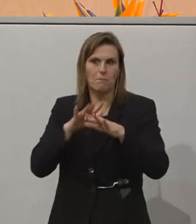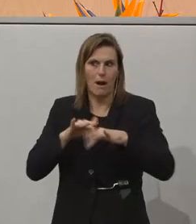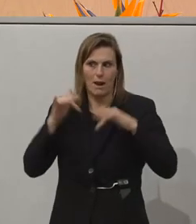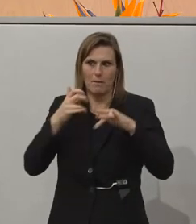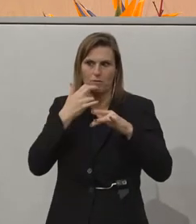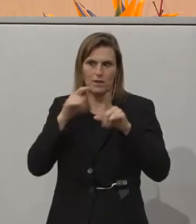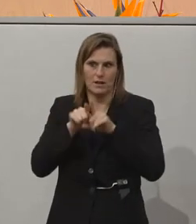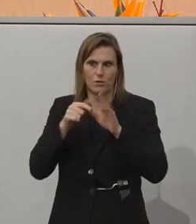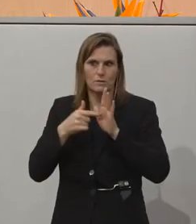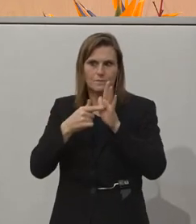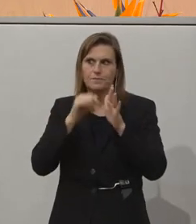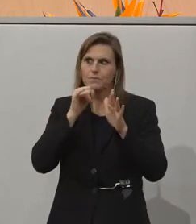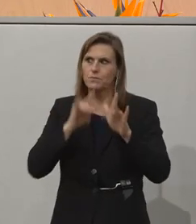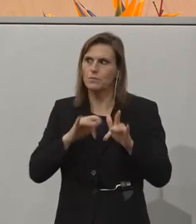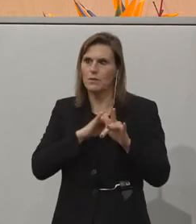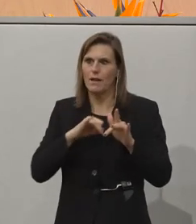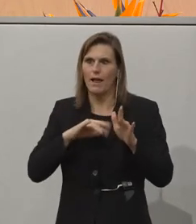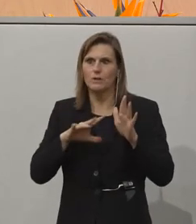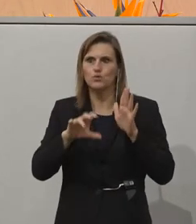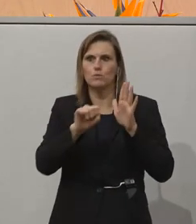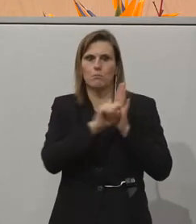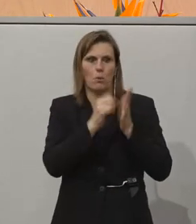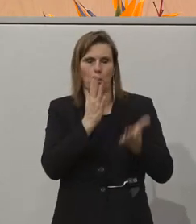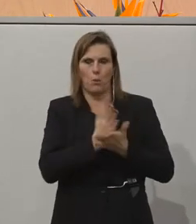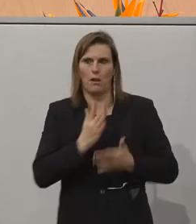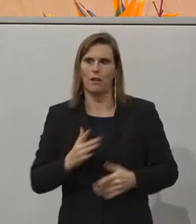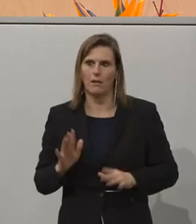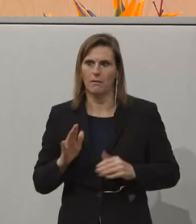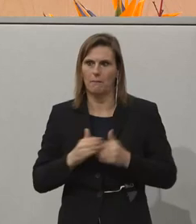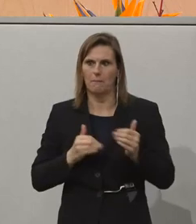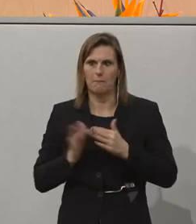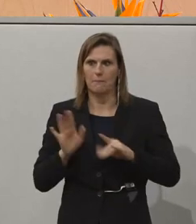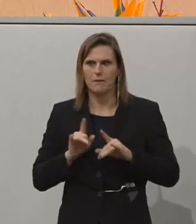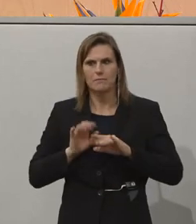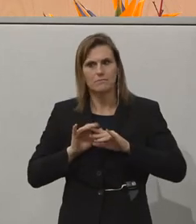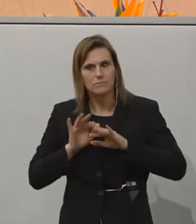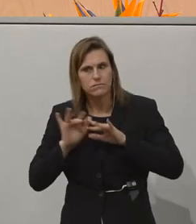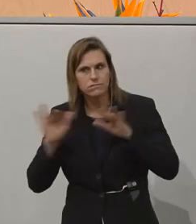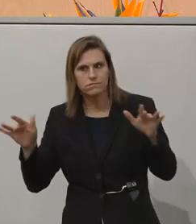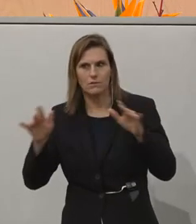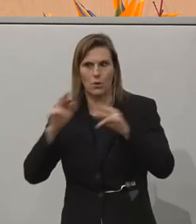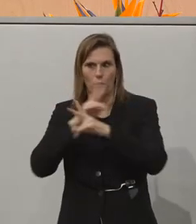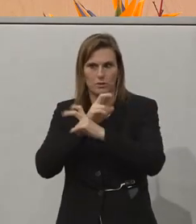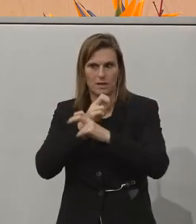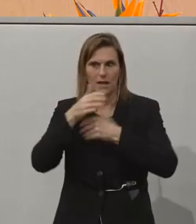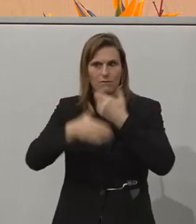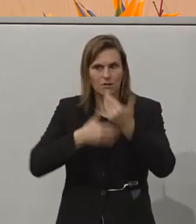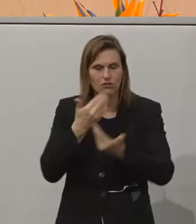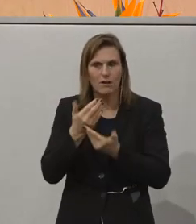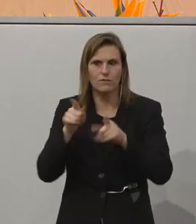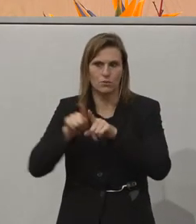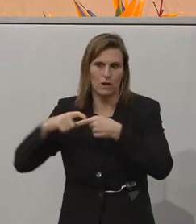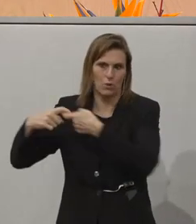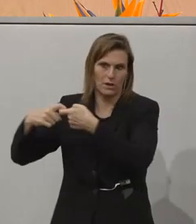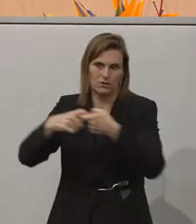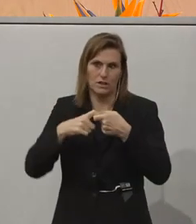hat und nicht nur die eigenen Institutionen sozusagen inklusiv sind, sondern dass es ausstrahlt auf Gesamtösterreich, auf unsere Wirtschaft und auf unsere Gesellschaft.